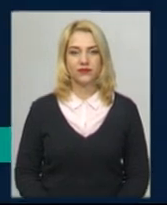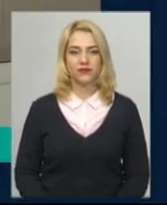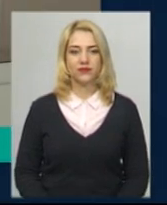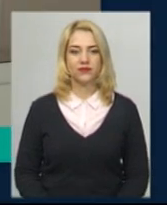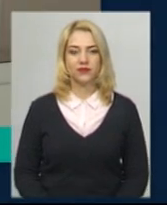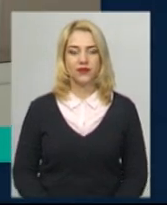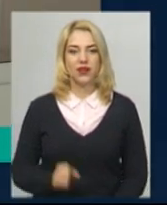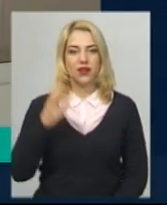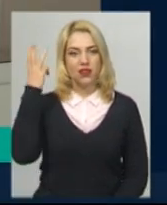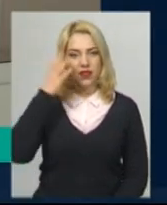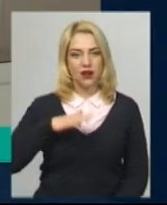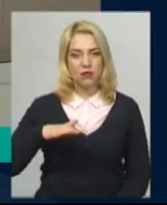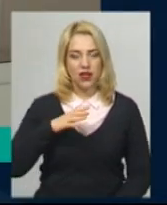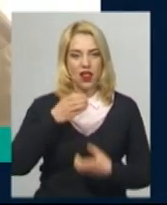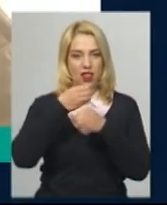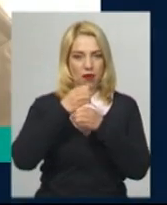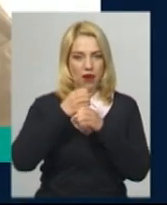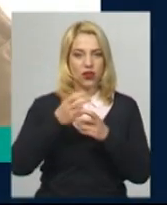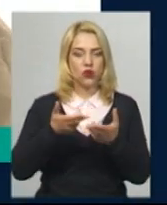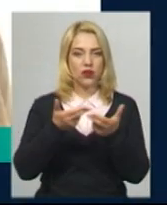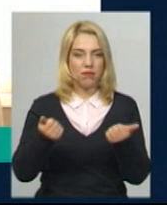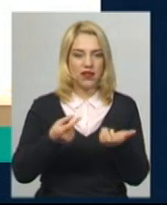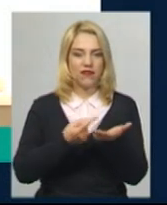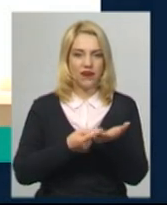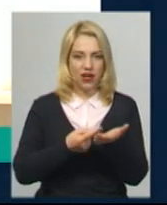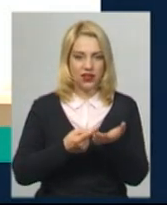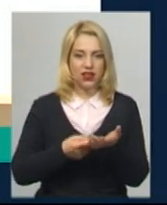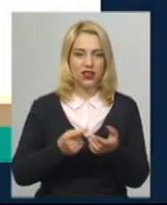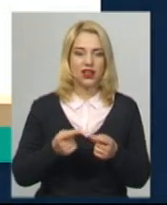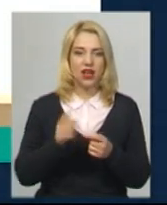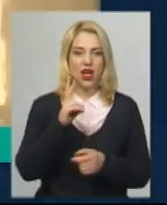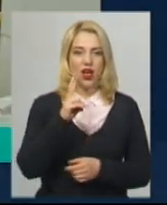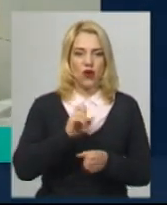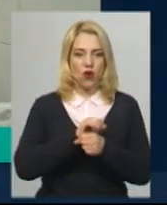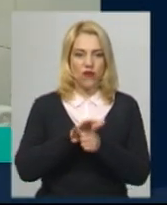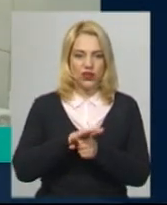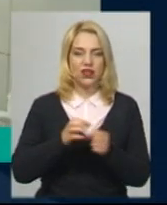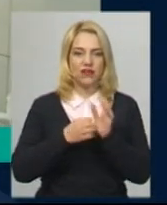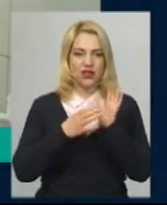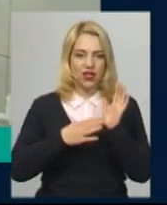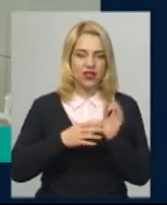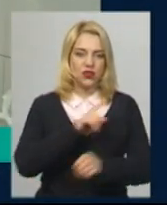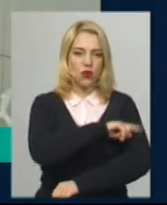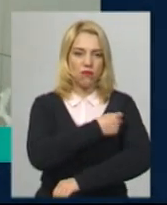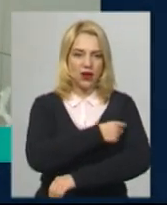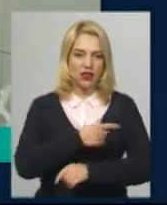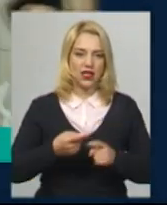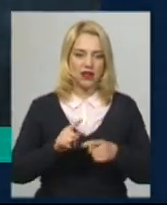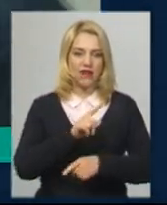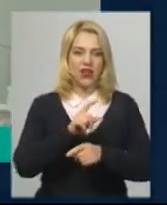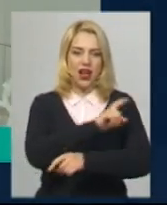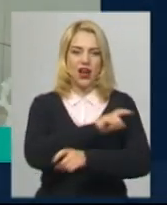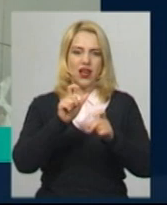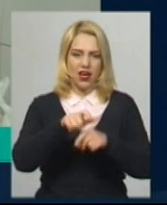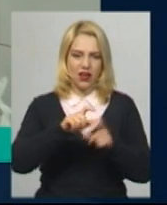На Хмельниччині лабораторно підтвердили спалах ковід-19 у медиків з однієї лікарні. Малозабезпеченим хмельничанам розпочали